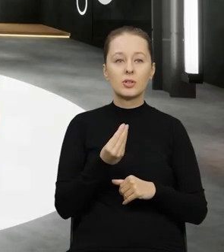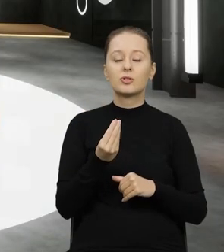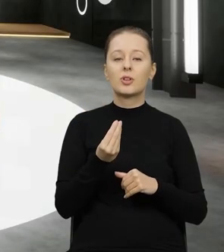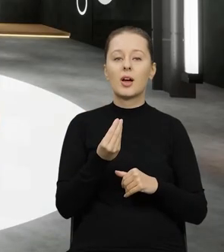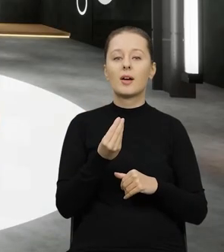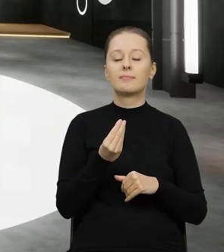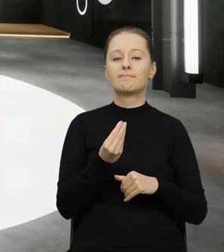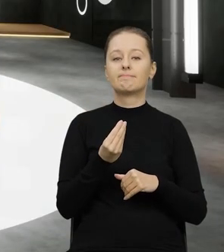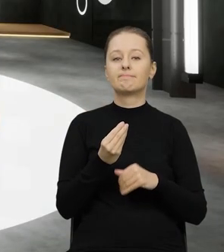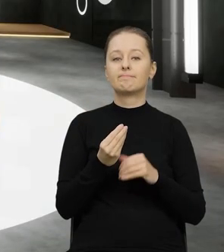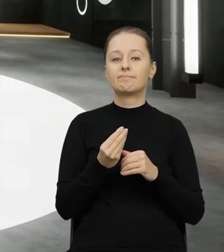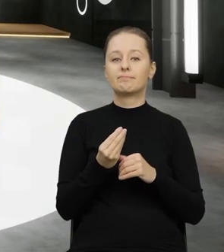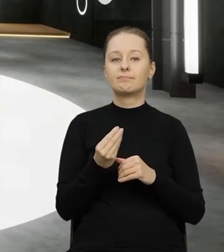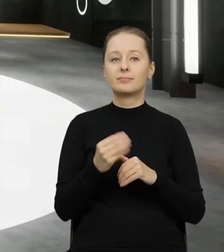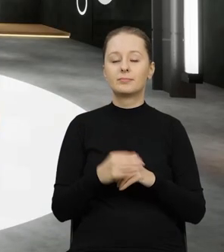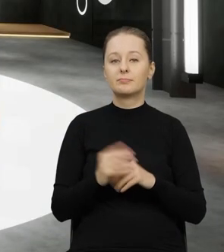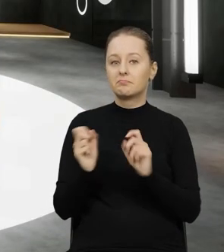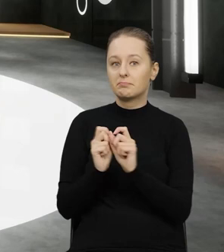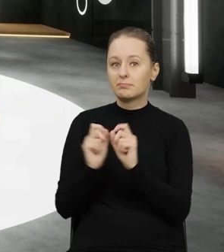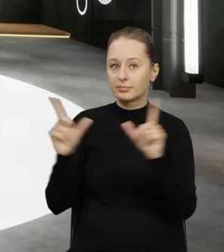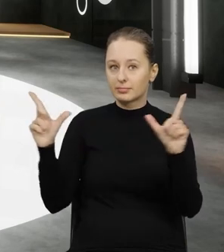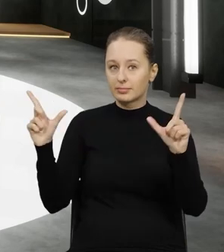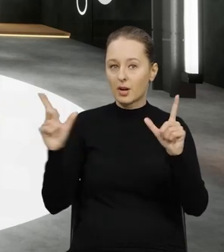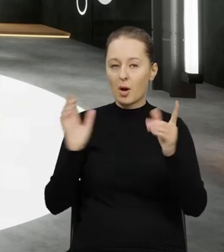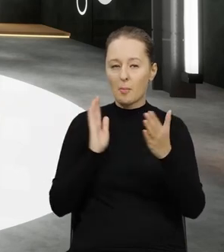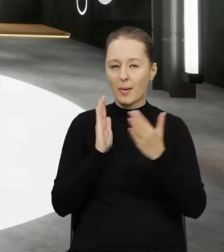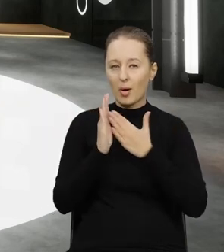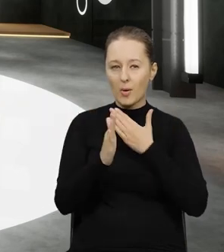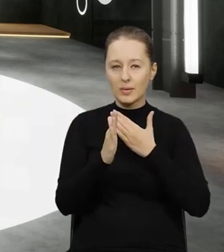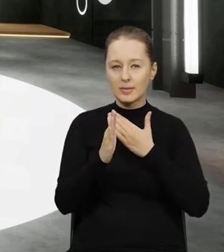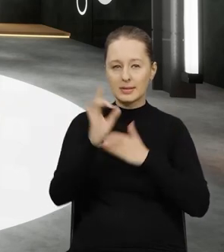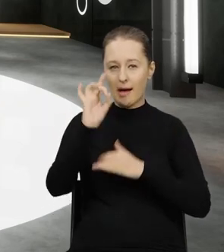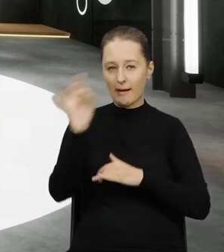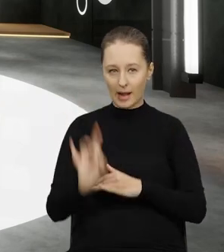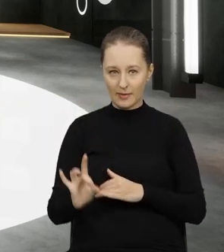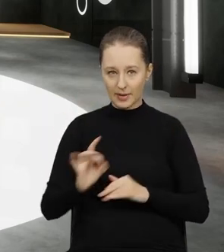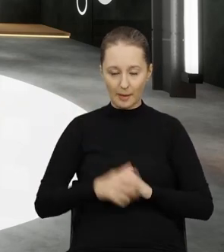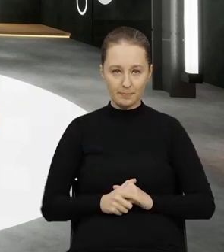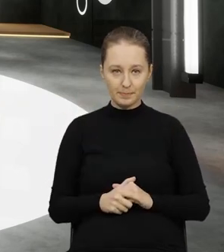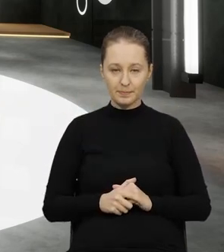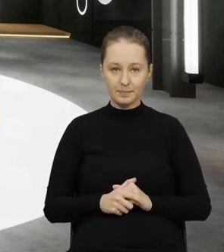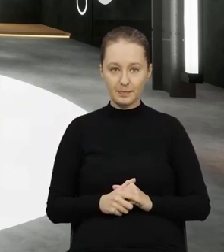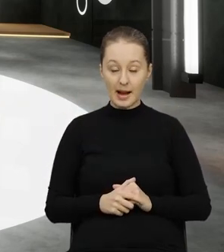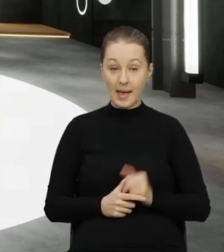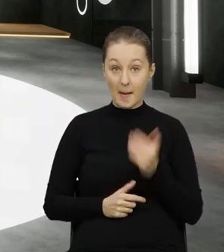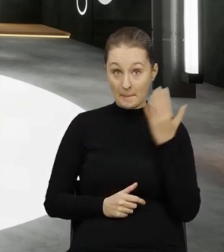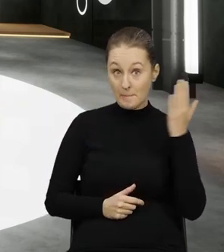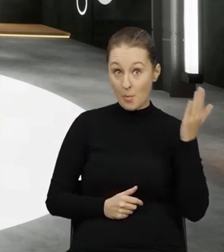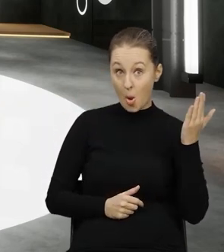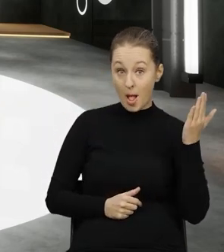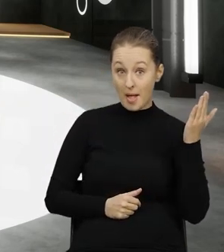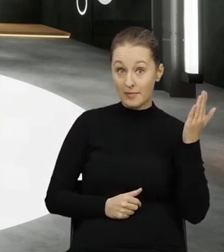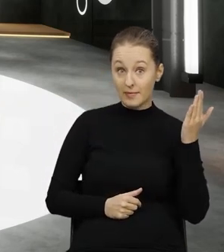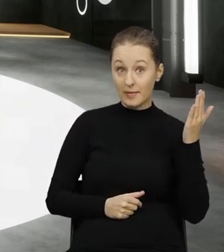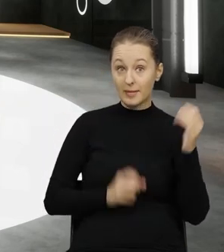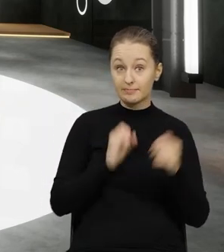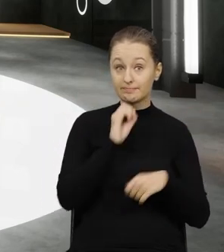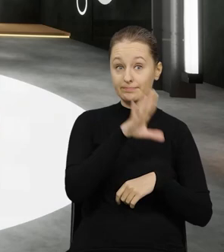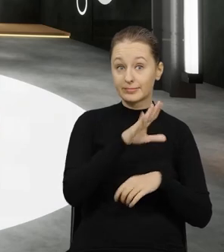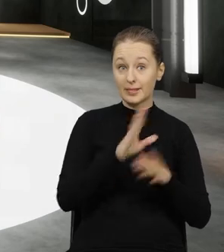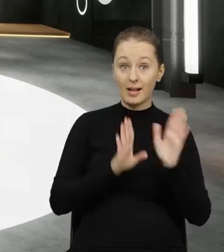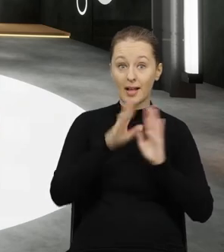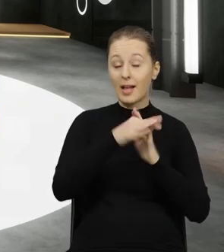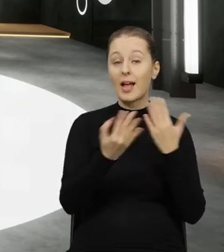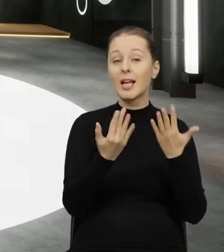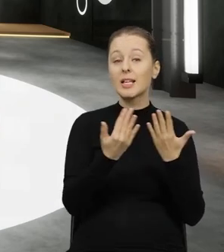posilę się takim bardzo uproszczonym grafiką. Po lewej stronie, jakby